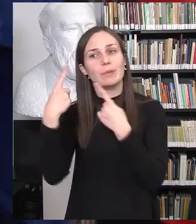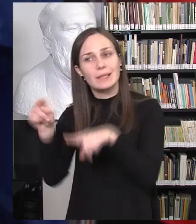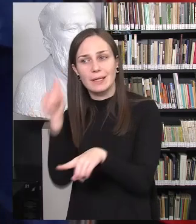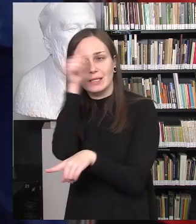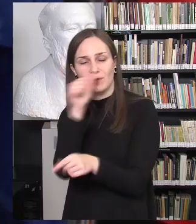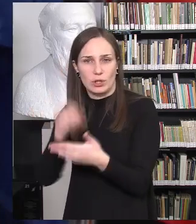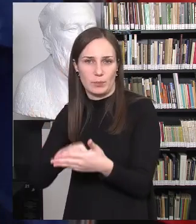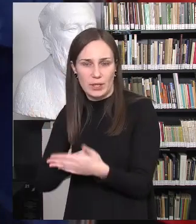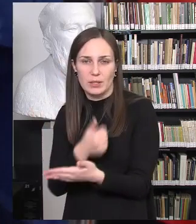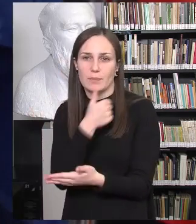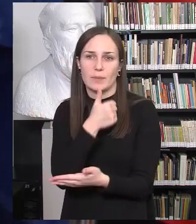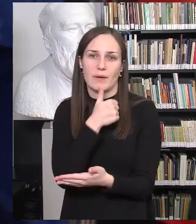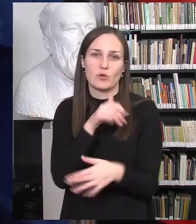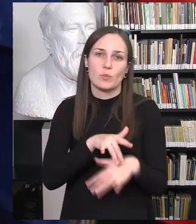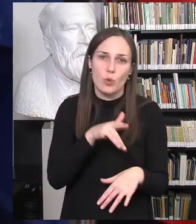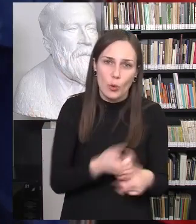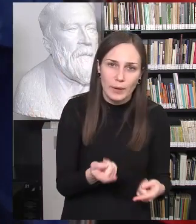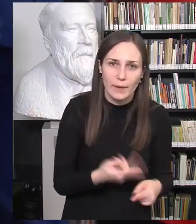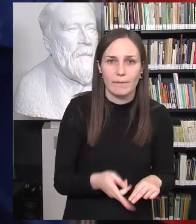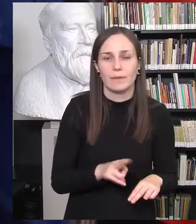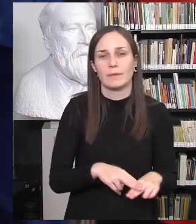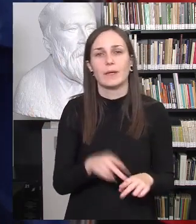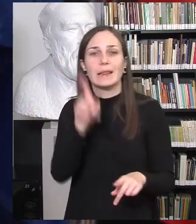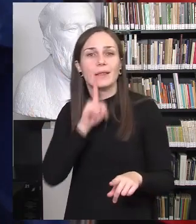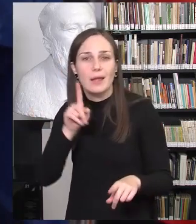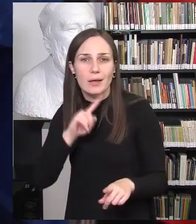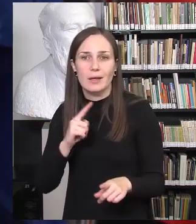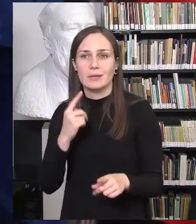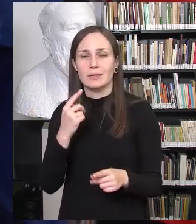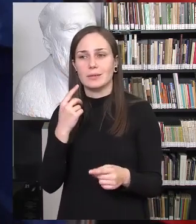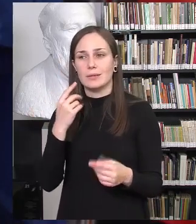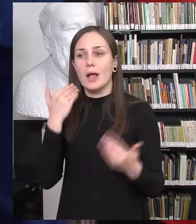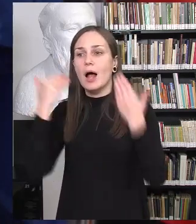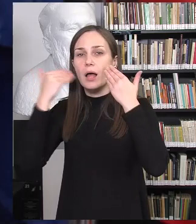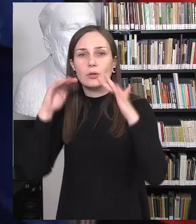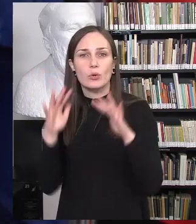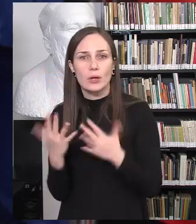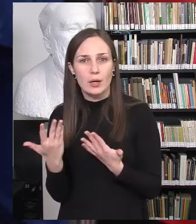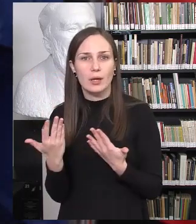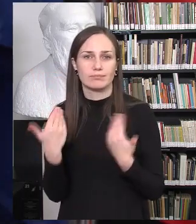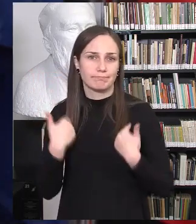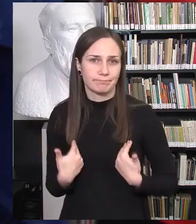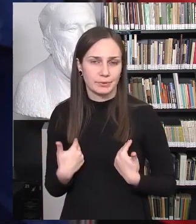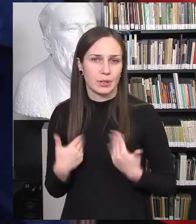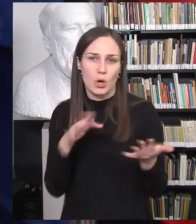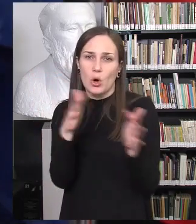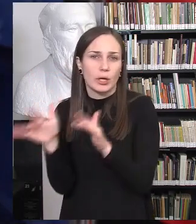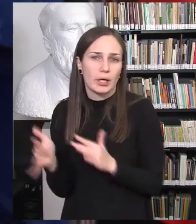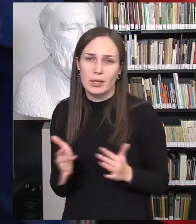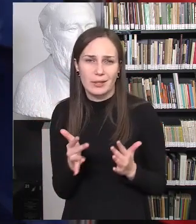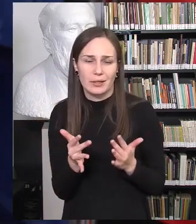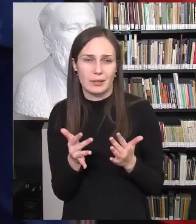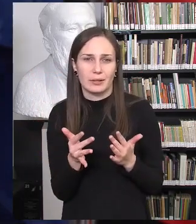individualios priežastys, tai pavyzdžiui, pomėgiai, interesai, išvaizda gali būti nesusijusi su kažkokia tai